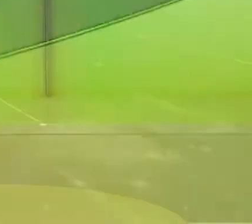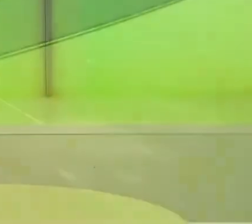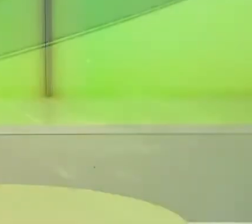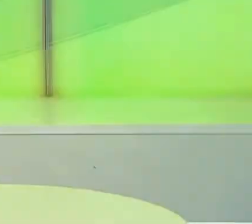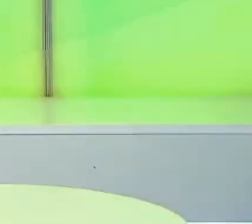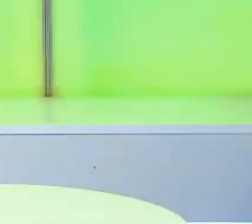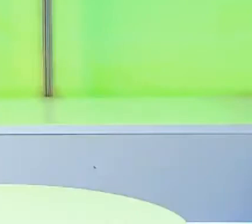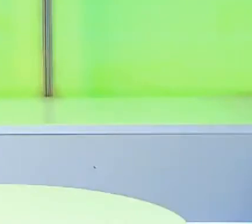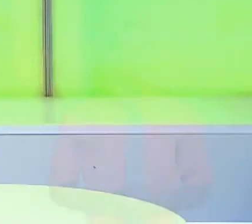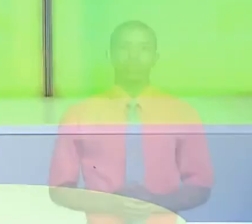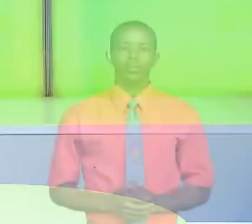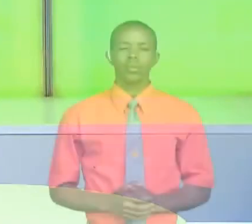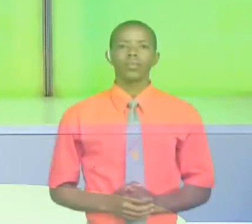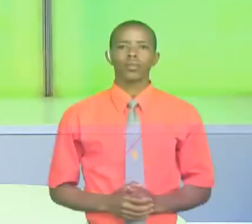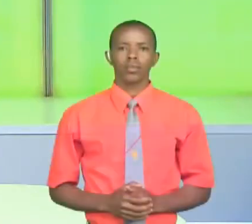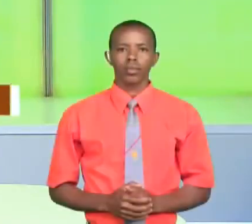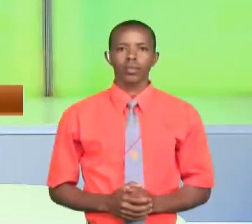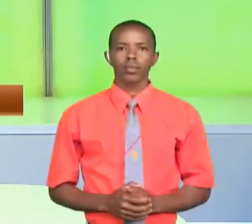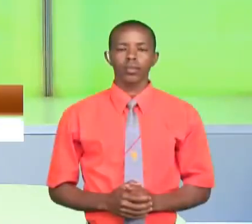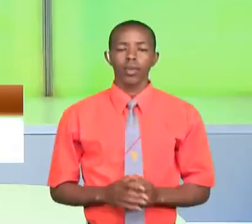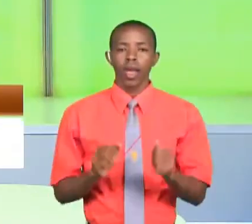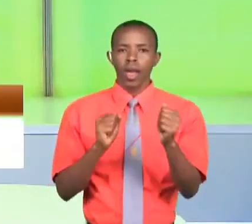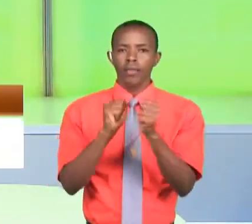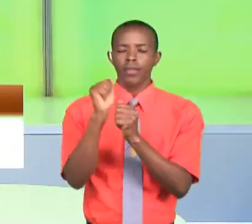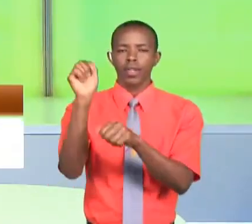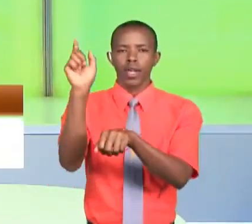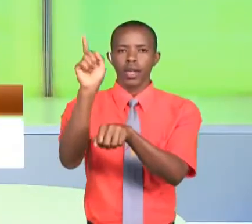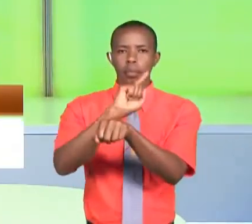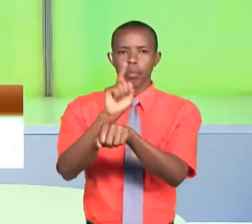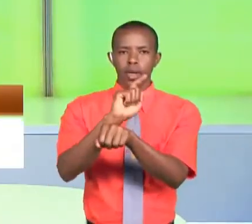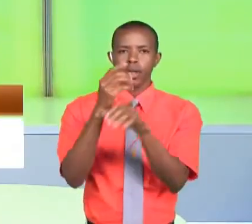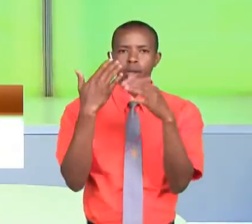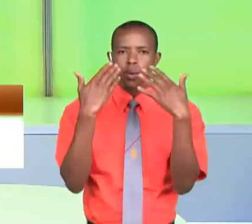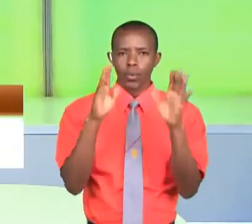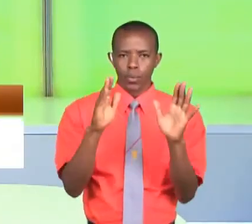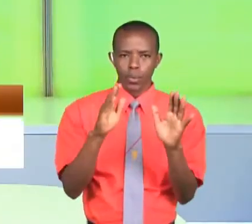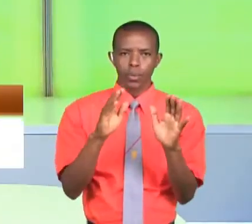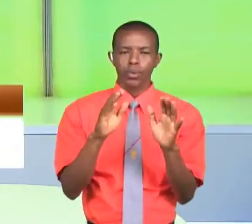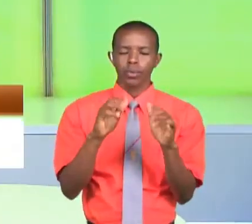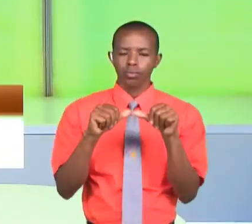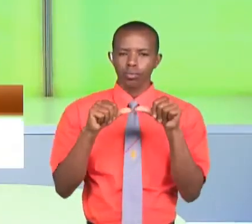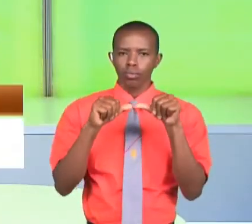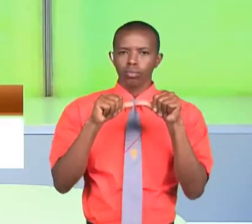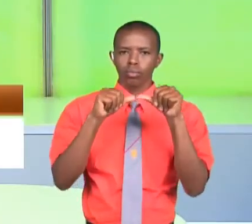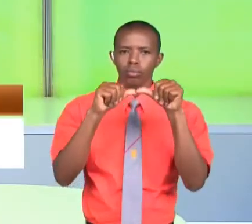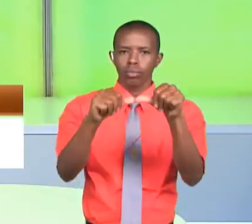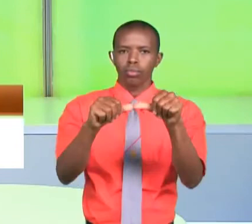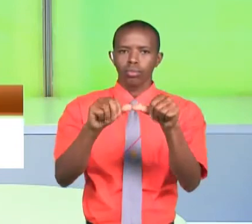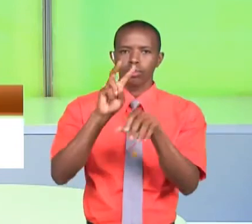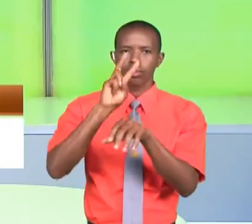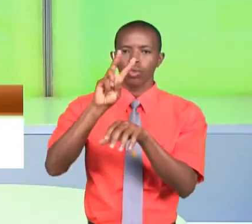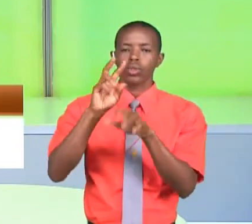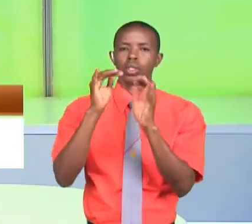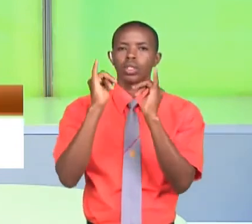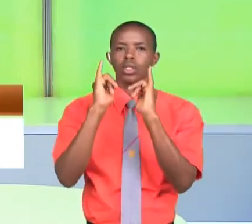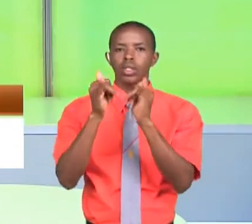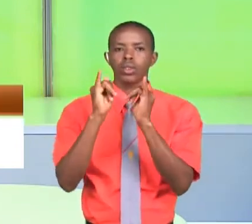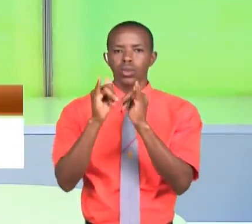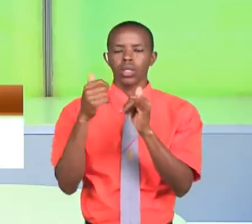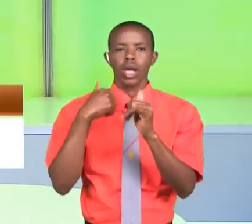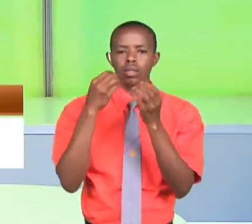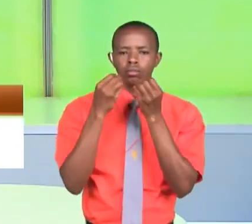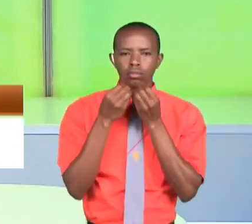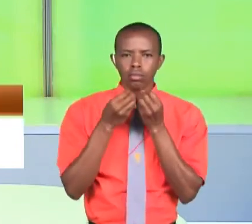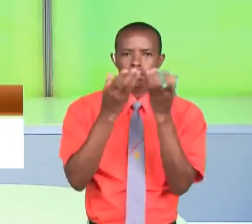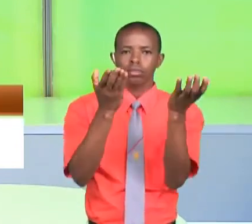Robo saa baada ya sasaba mchana Mtazamadi unazidi kutazama switch adhuhuri Ambapo tunakuarifu